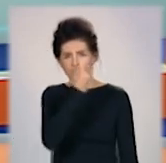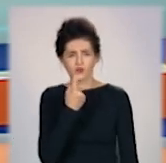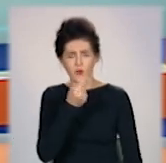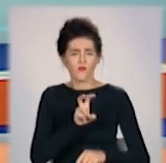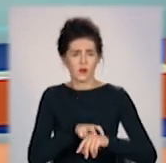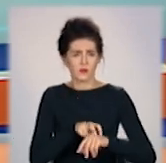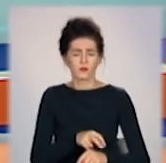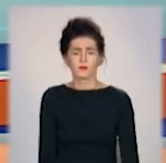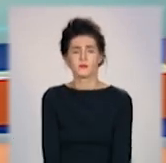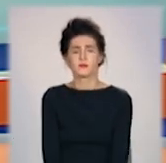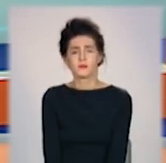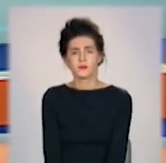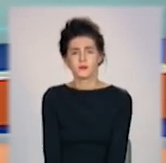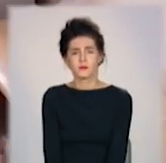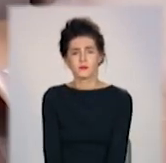дивіться.